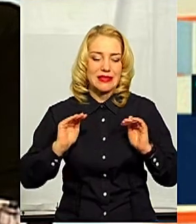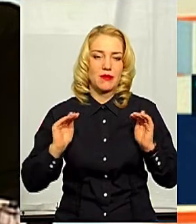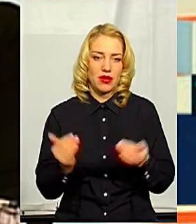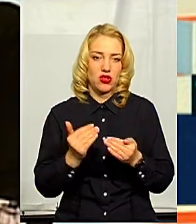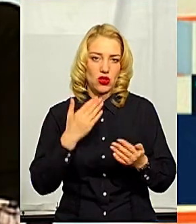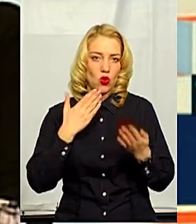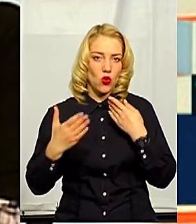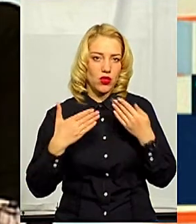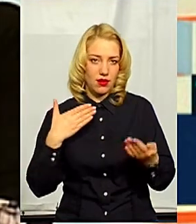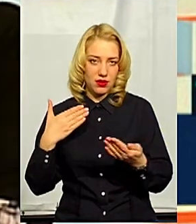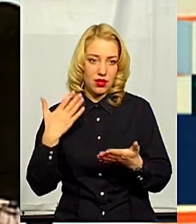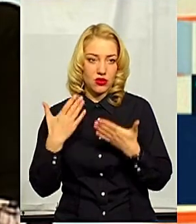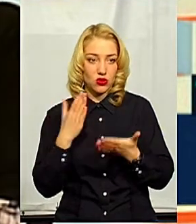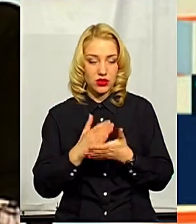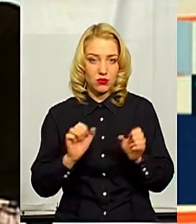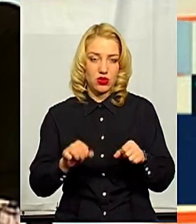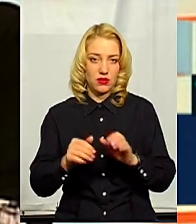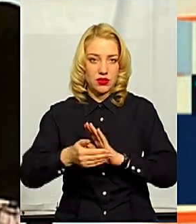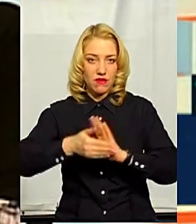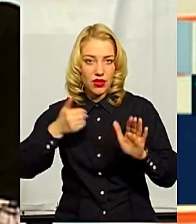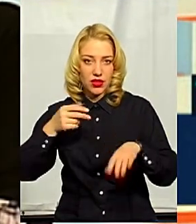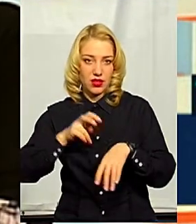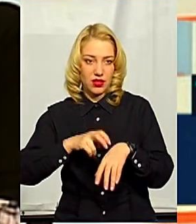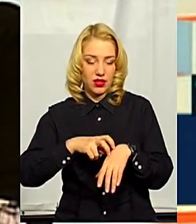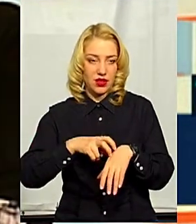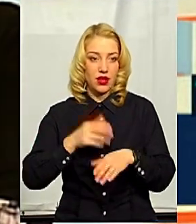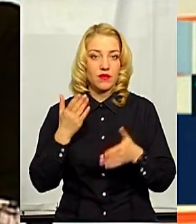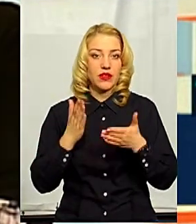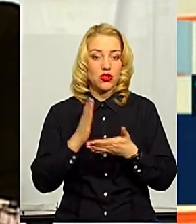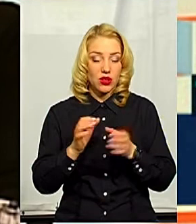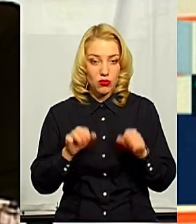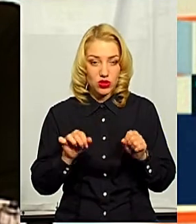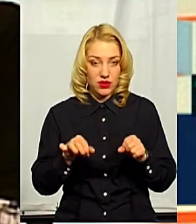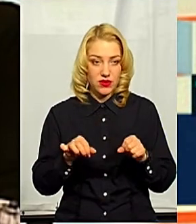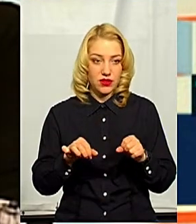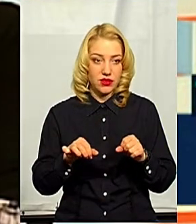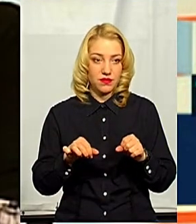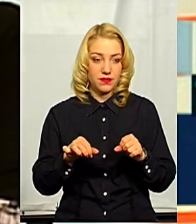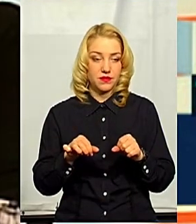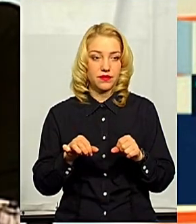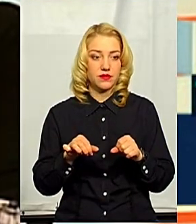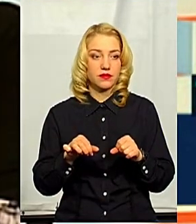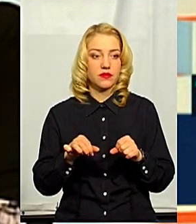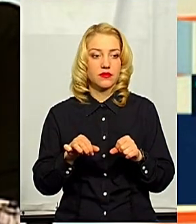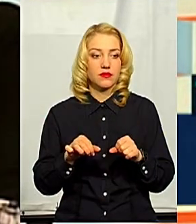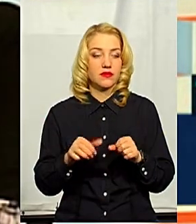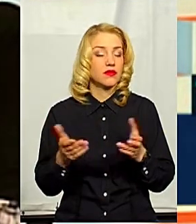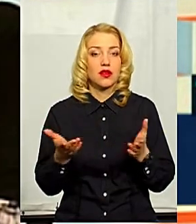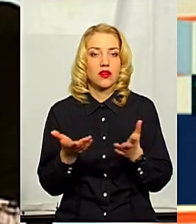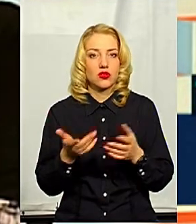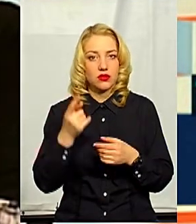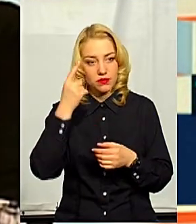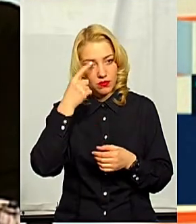контакту. Якщо є можливість викликати лікаря, якщо є можливість, якось